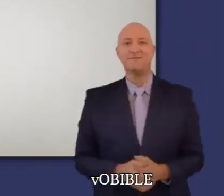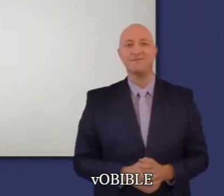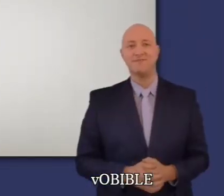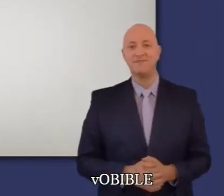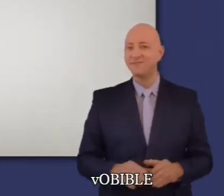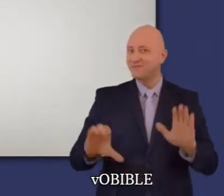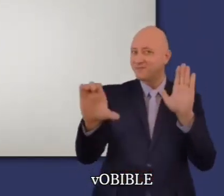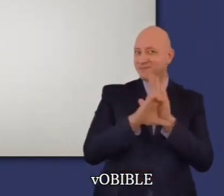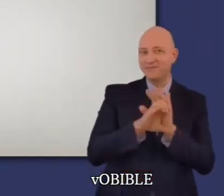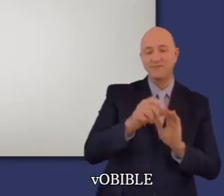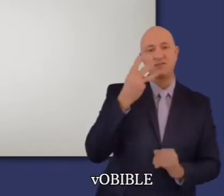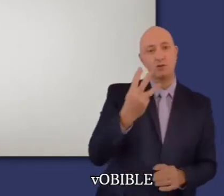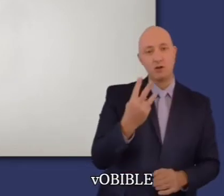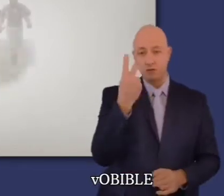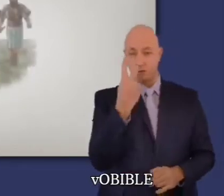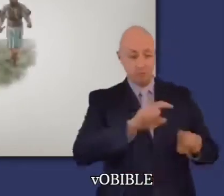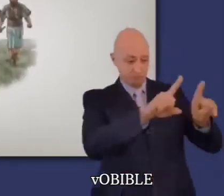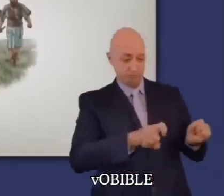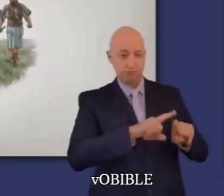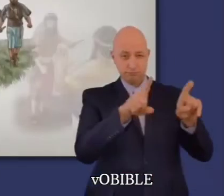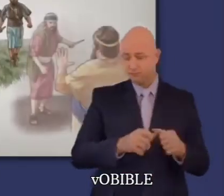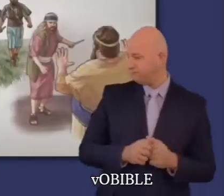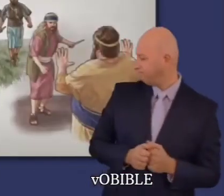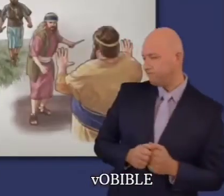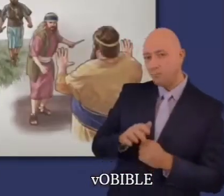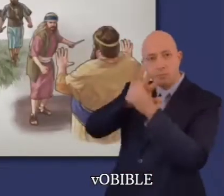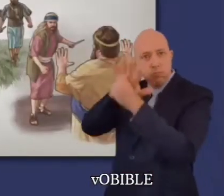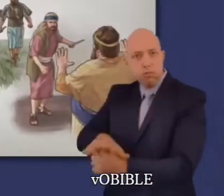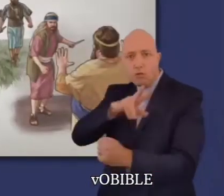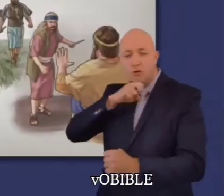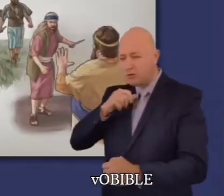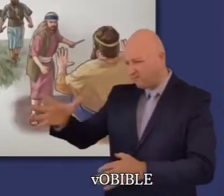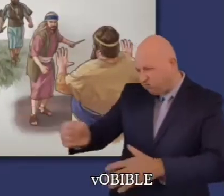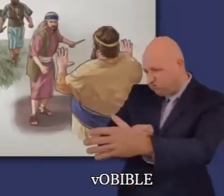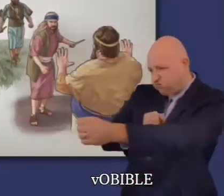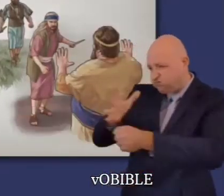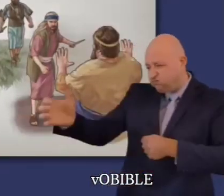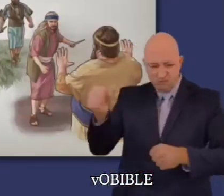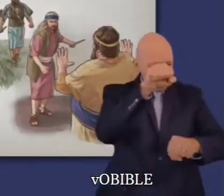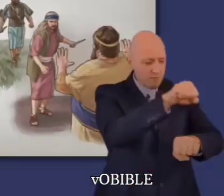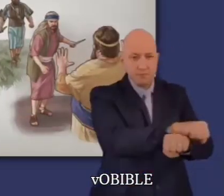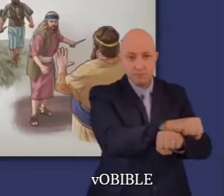Au chapitre 3, les juges Othniel et Ehud délivrent les Israélites qui sont au service des rois de